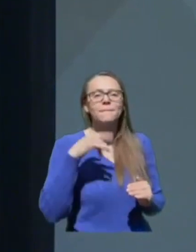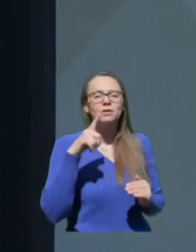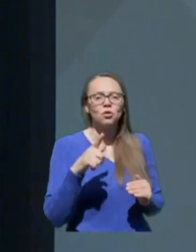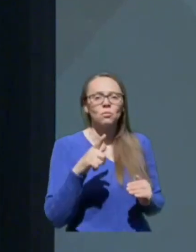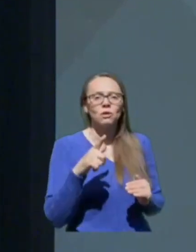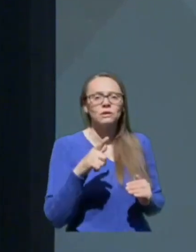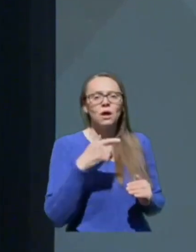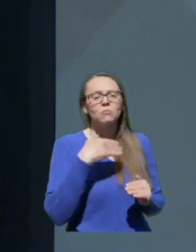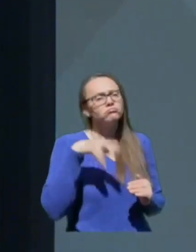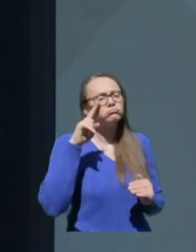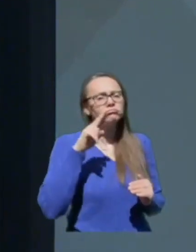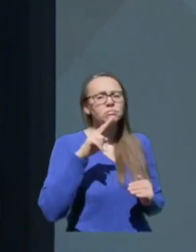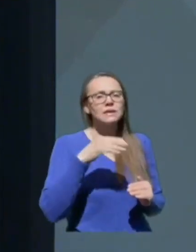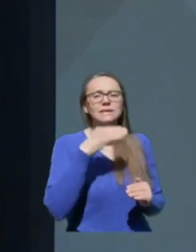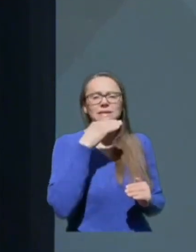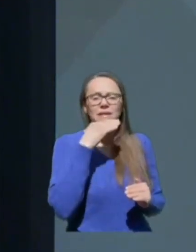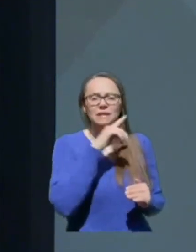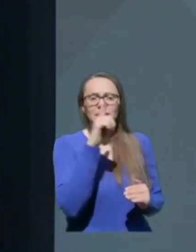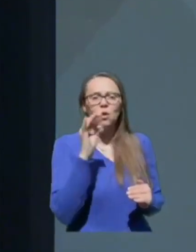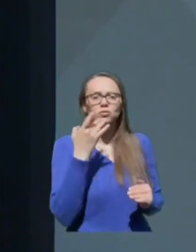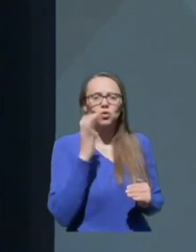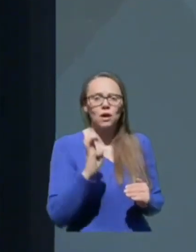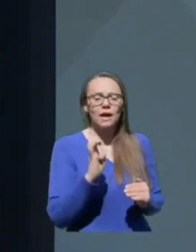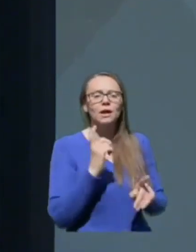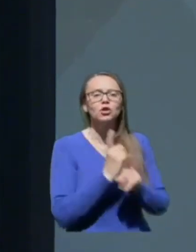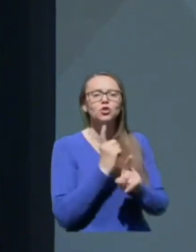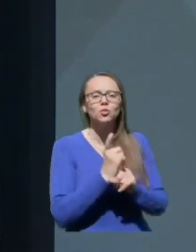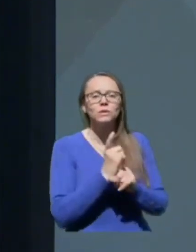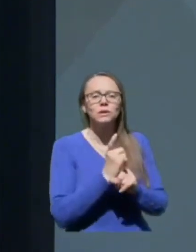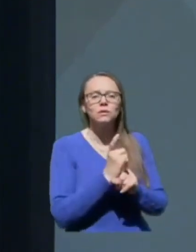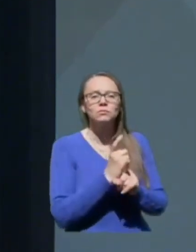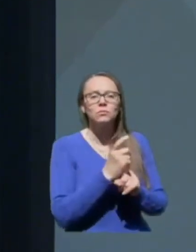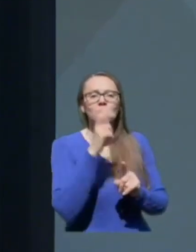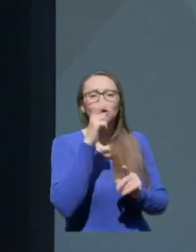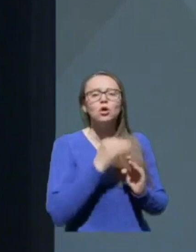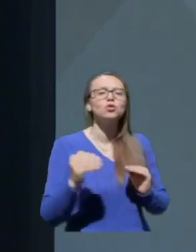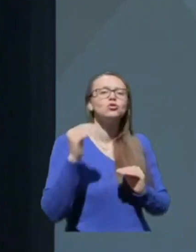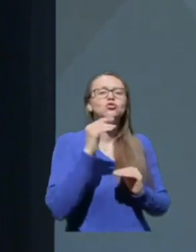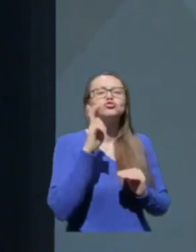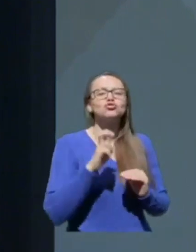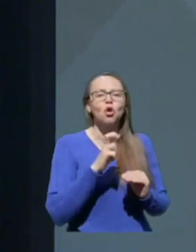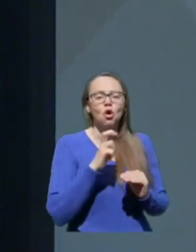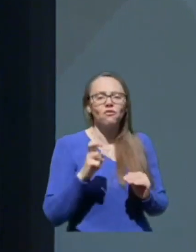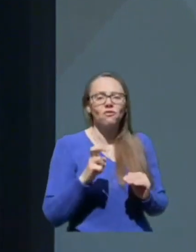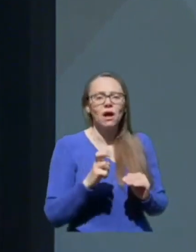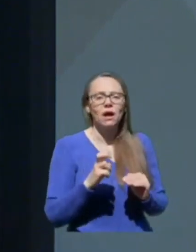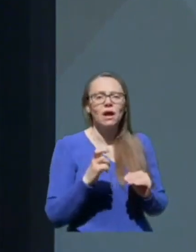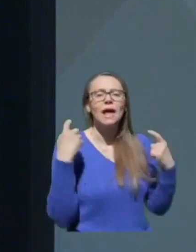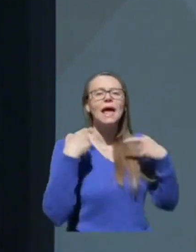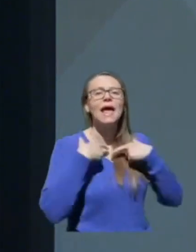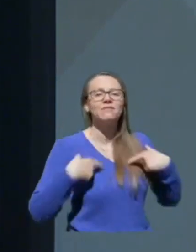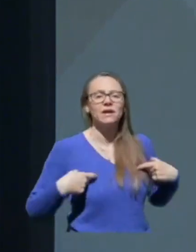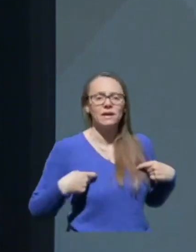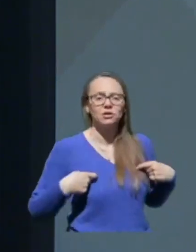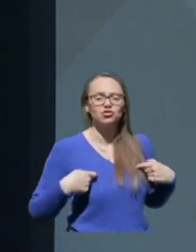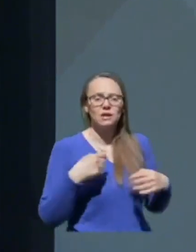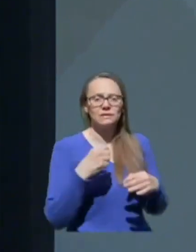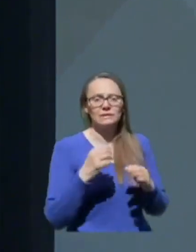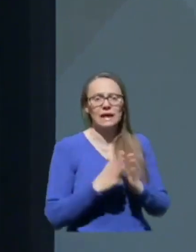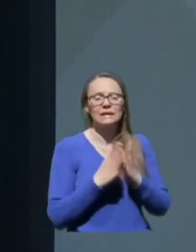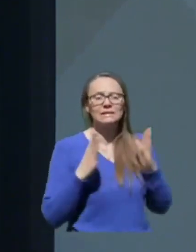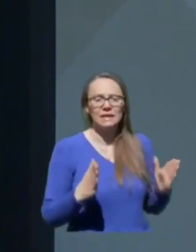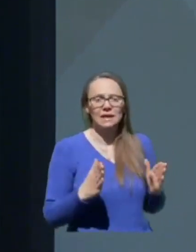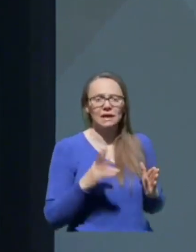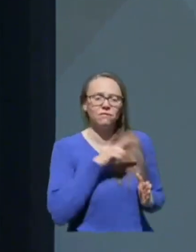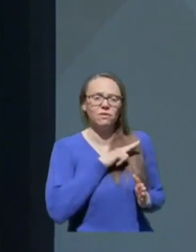monsignora Stanislava Zoreta, tudi škofa evangeličanske cerkve, avzburške veroizpovedi v Republiki Sloveniji,